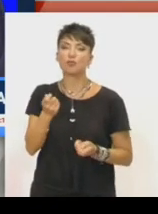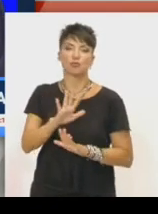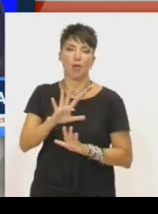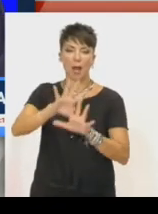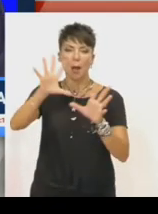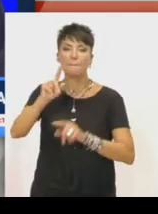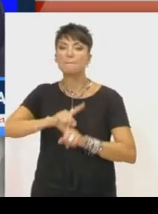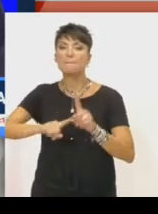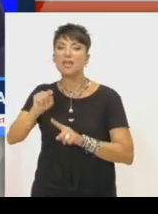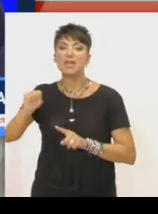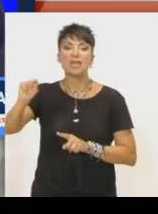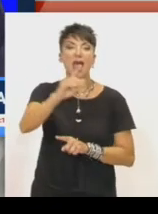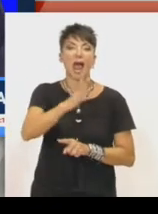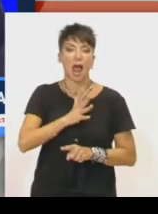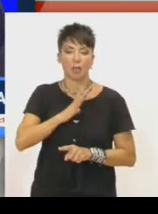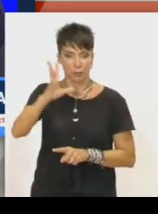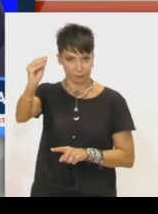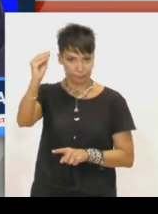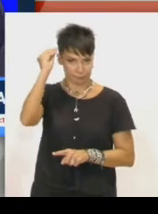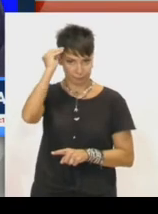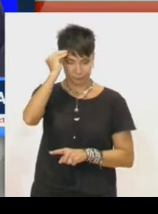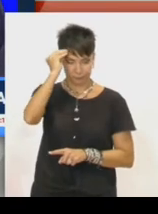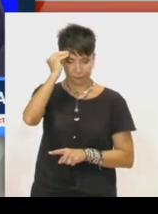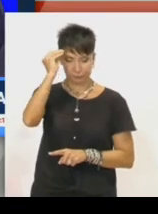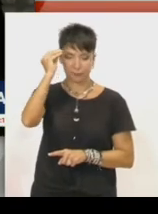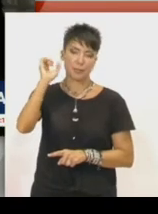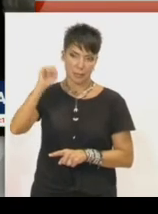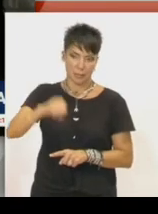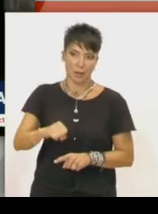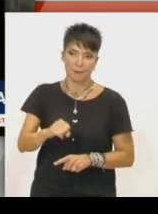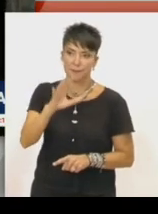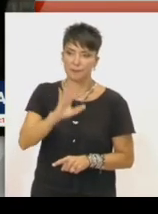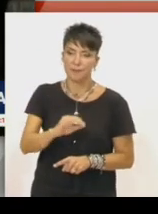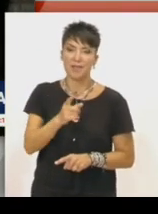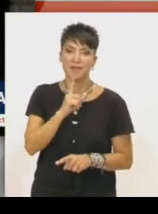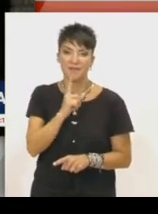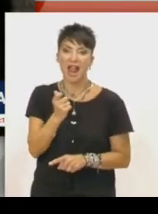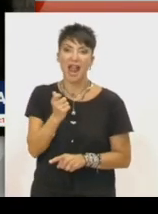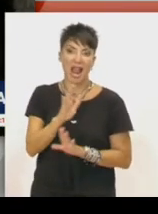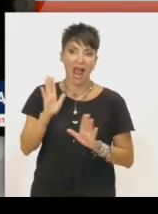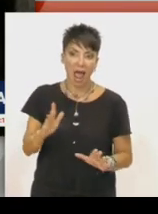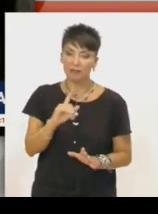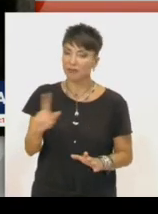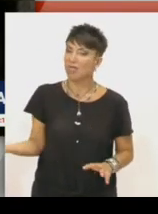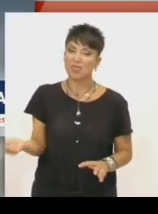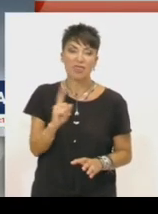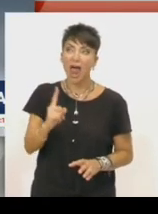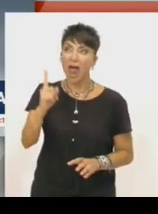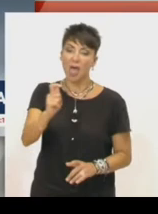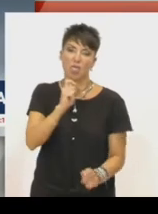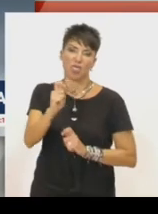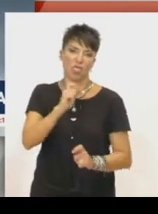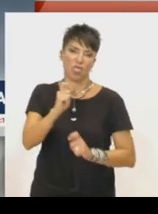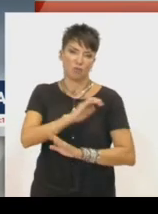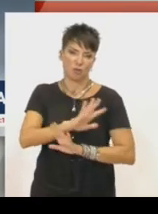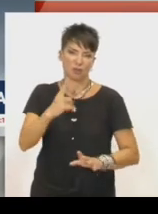του Τραγκά. Λοιπόν, ας το κρατήσουμε αυτό και να διευκρινίσουμε ακριβώς αυτό που είπες, ότι αυτά τα λεφτά, για να μην τρελένεται και ο κόσμος, δεν βγαίνουν από έναν δημοσιογράφο ούτε σε